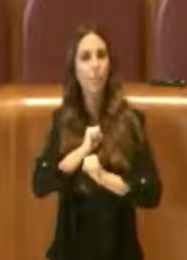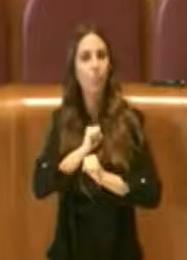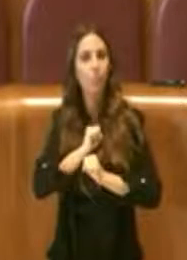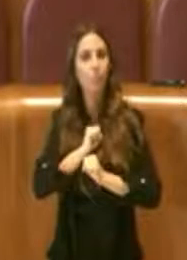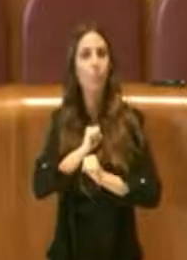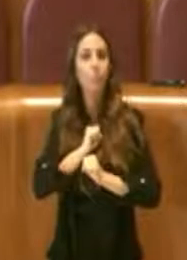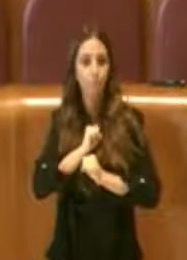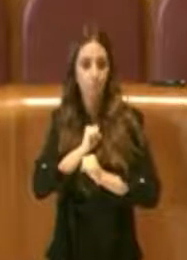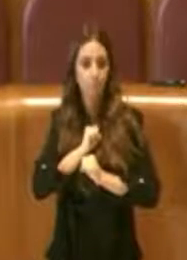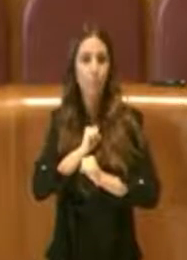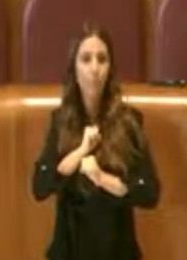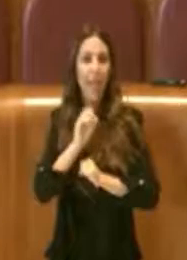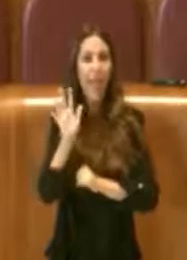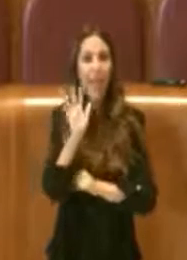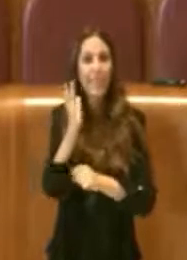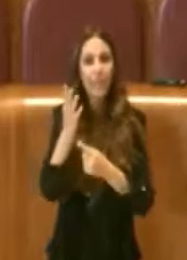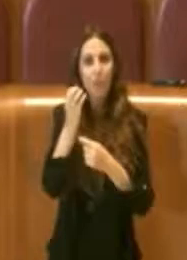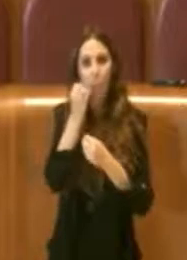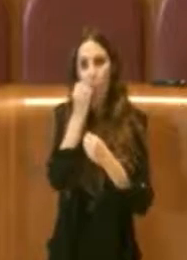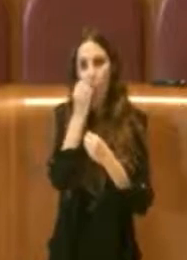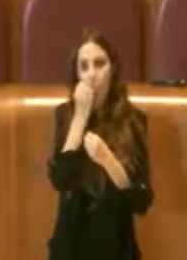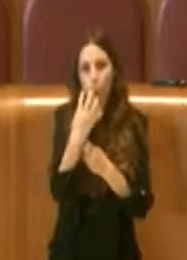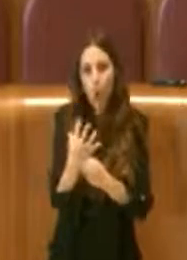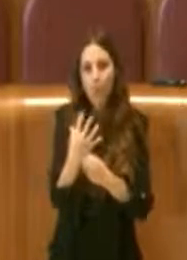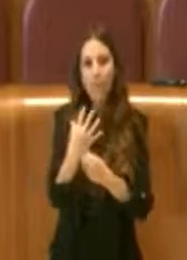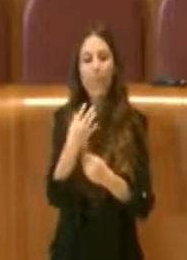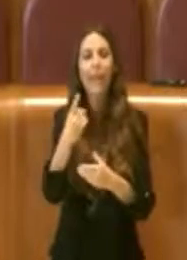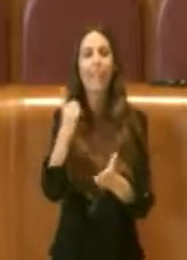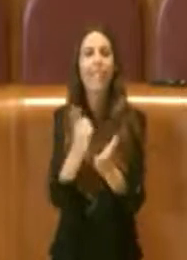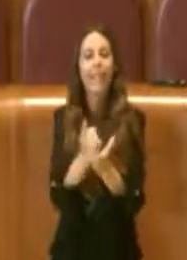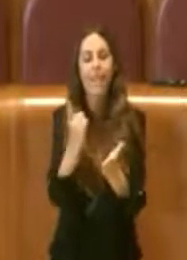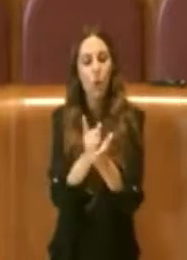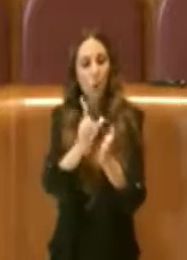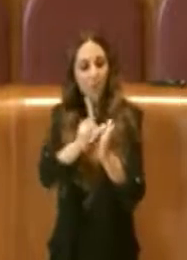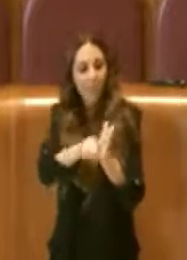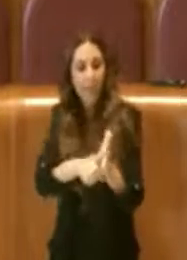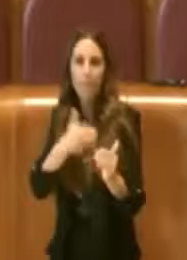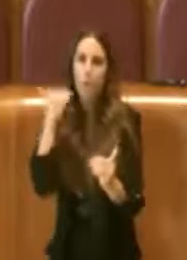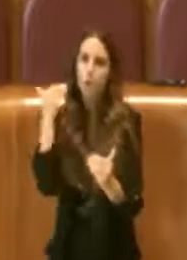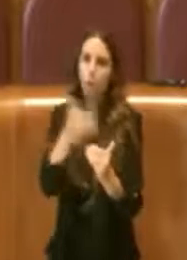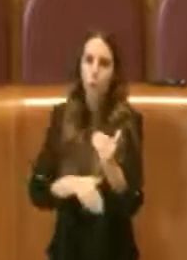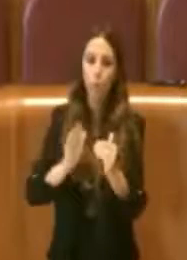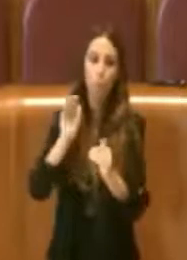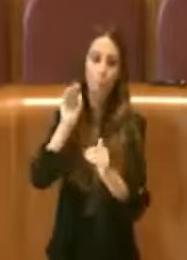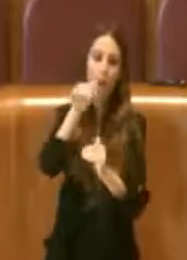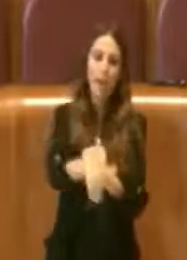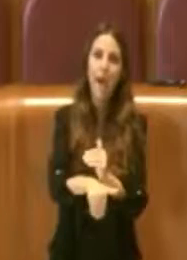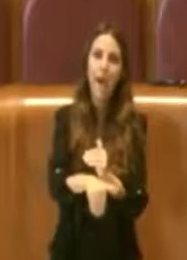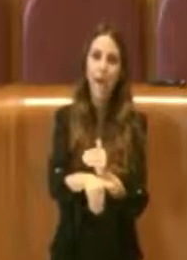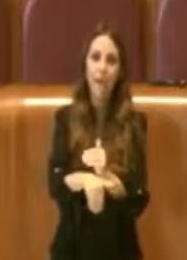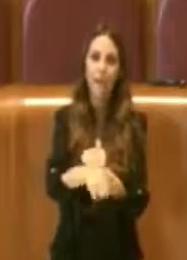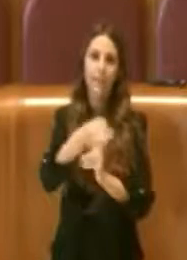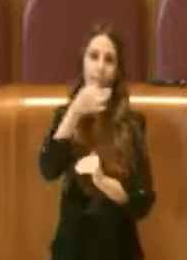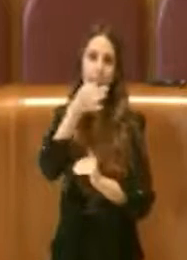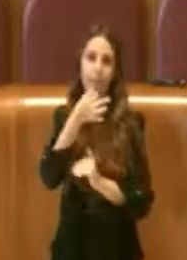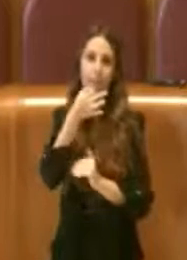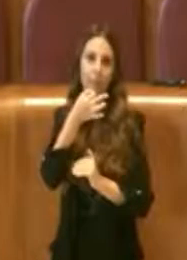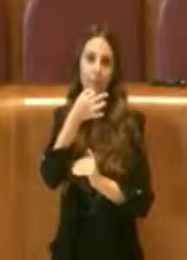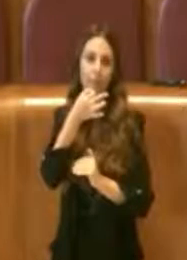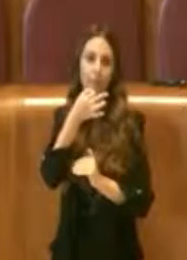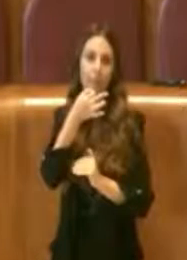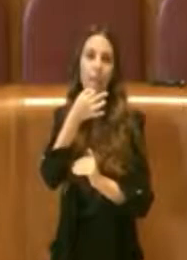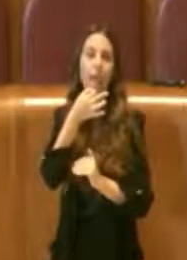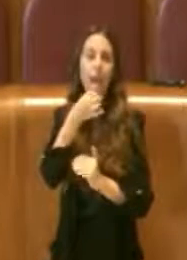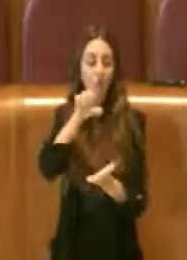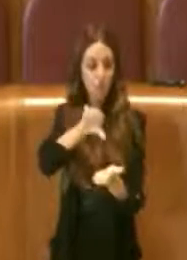esempi, i buoni esempi, devono superare i limiti del tempo. E quindi intitolare una